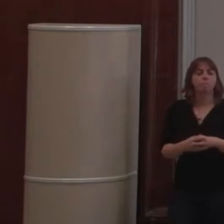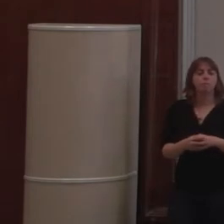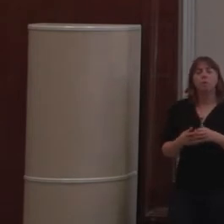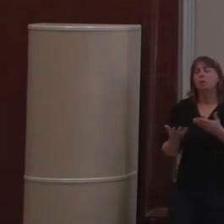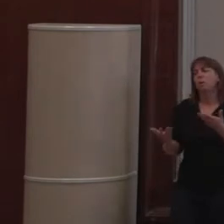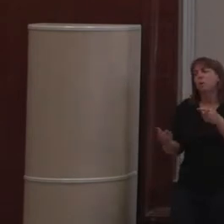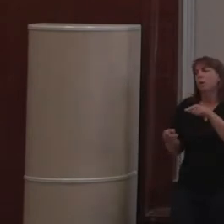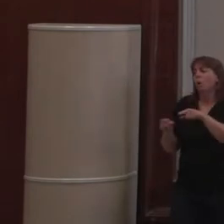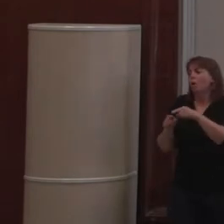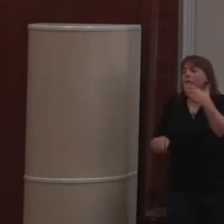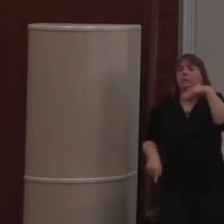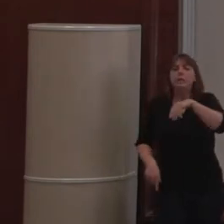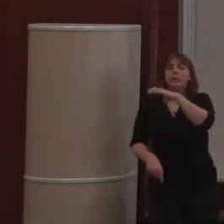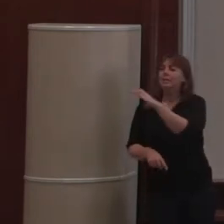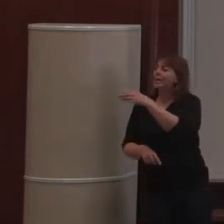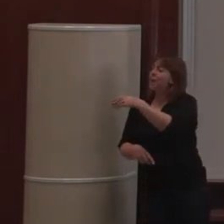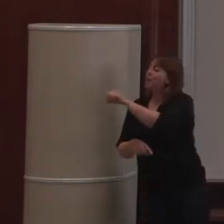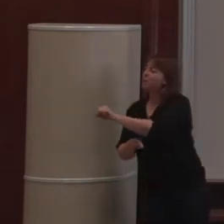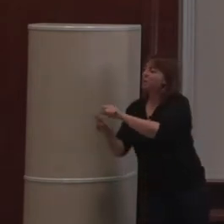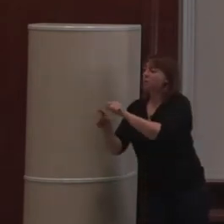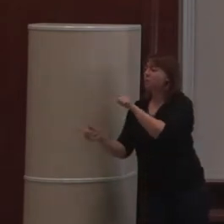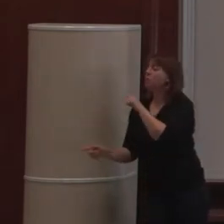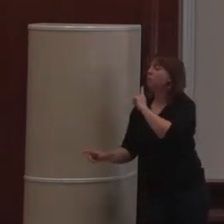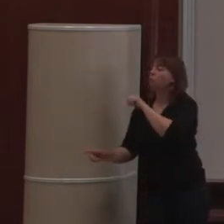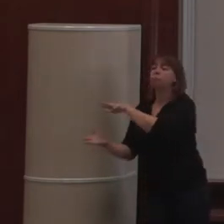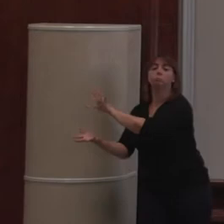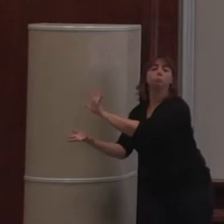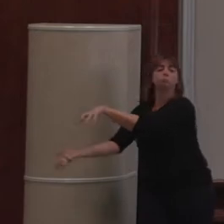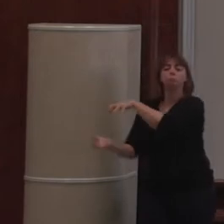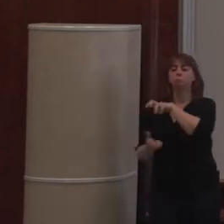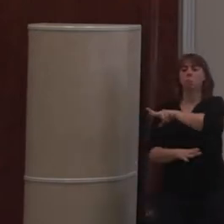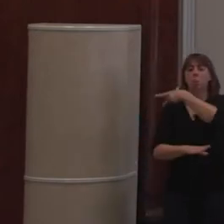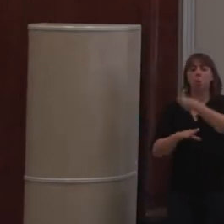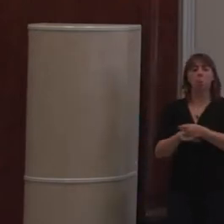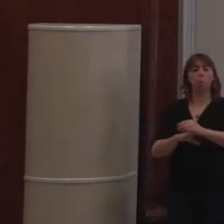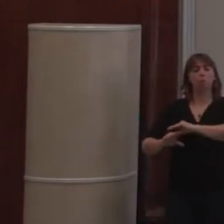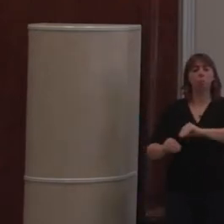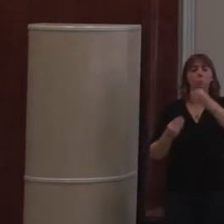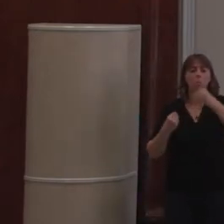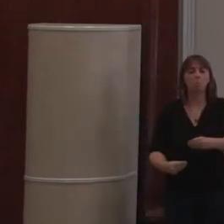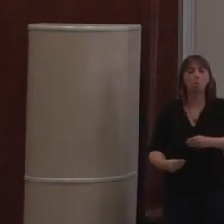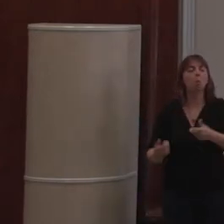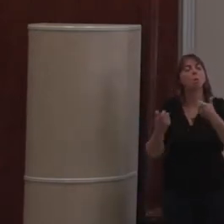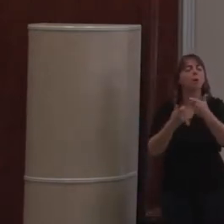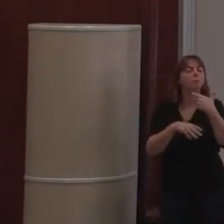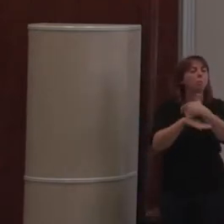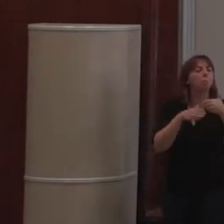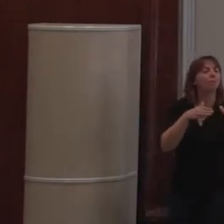un produit qu'on prend et qu'on installe et qu'on utilise tel quel. Mettons, vous prenez OpenOffice, vous servez d'OpenOffice tel qu'il est.